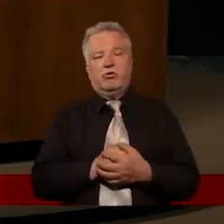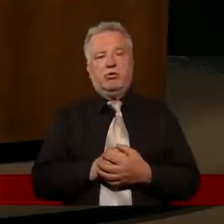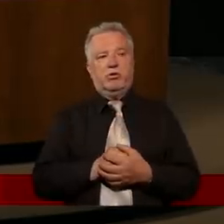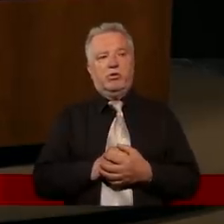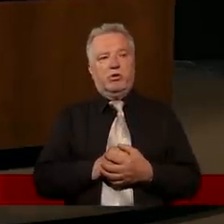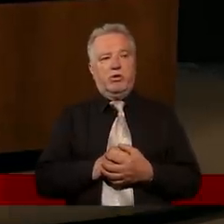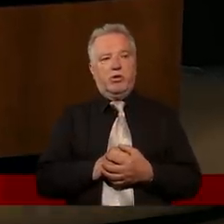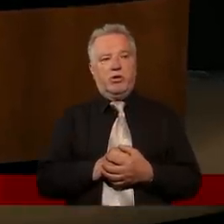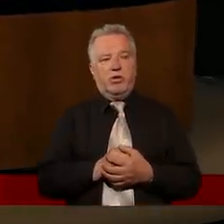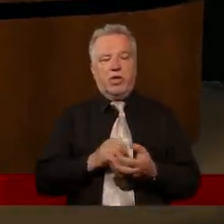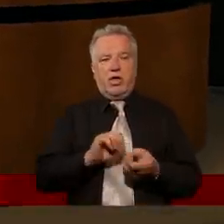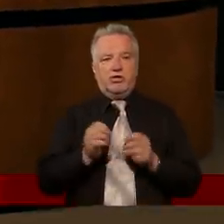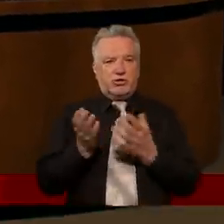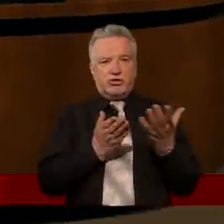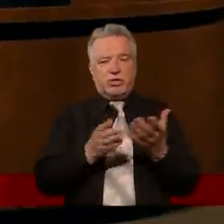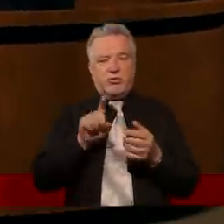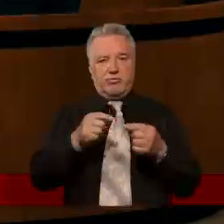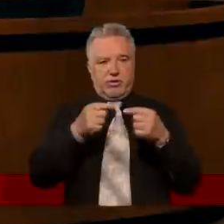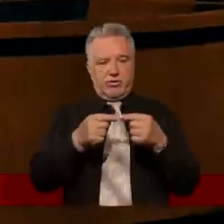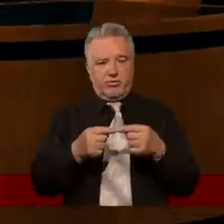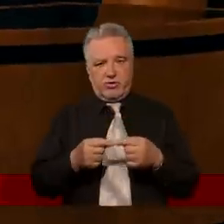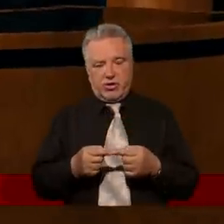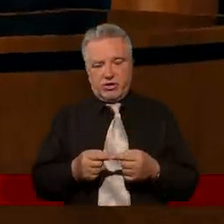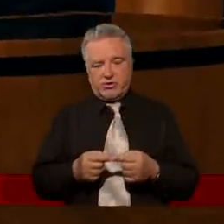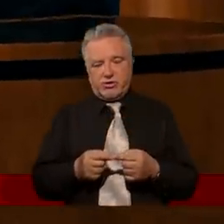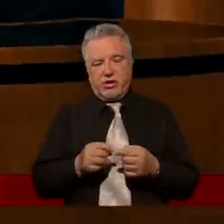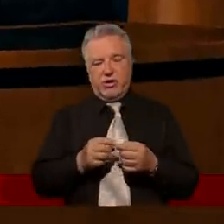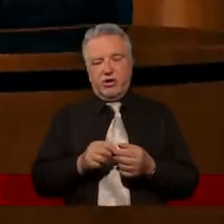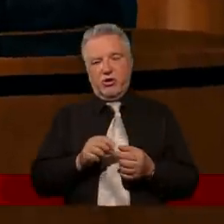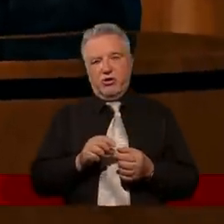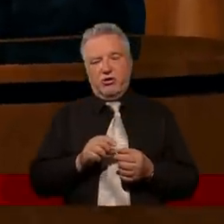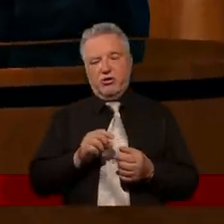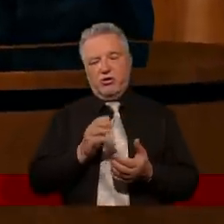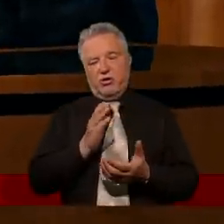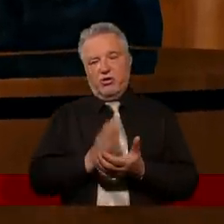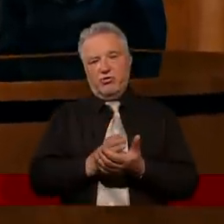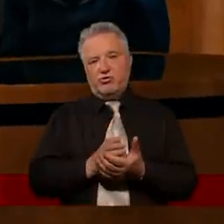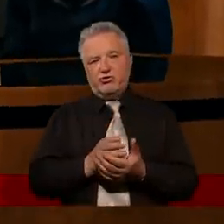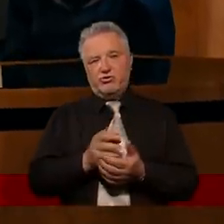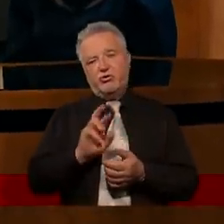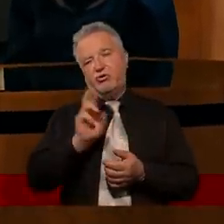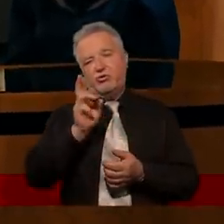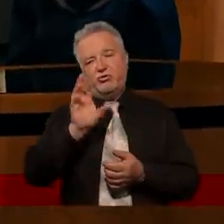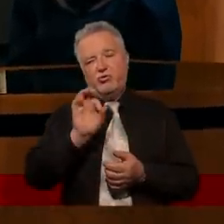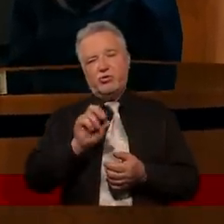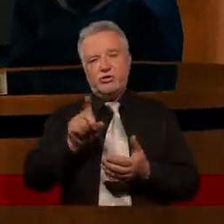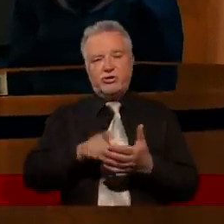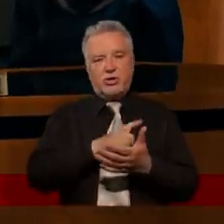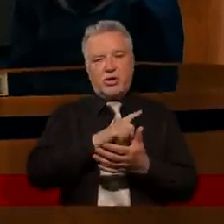czytałem te wersety, co prawda już któryś tam raz w życiu, już nie pomnę który,